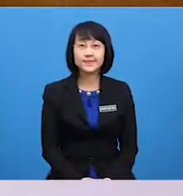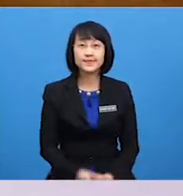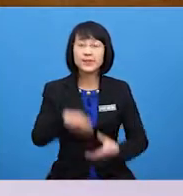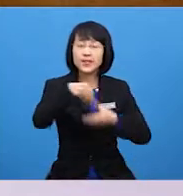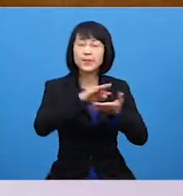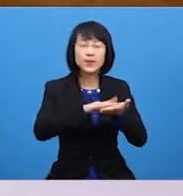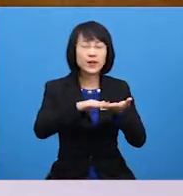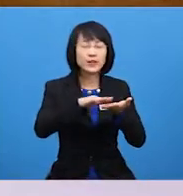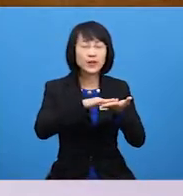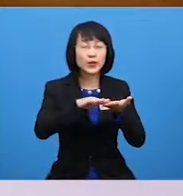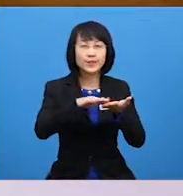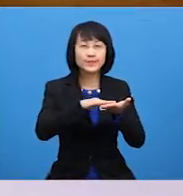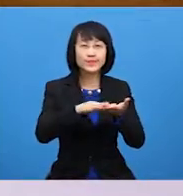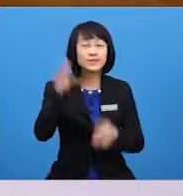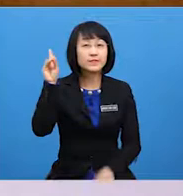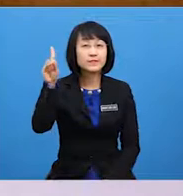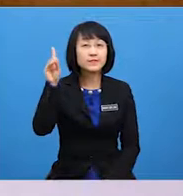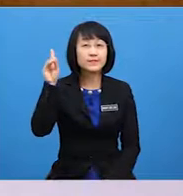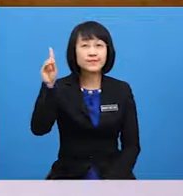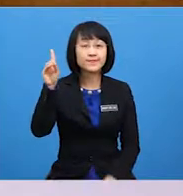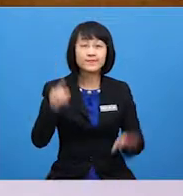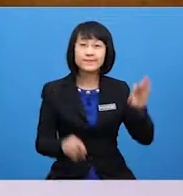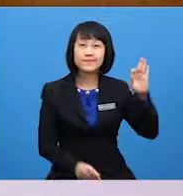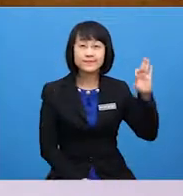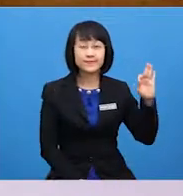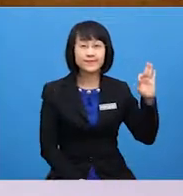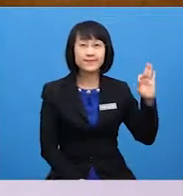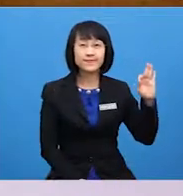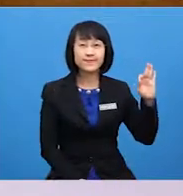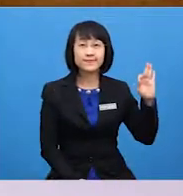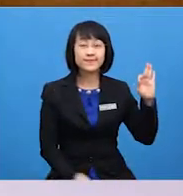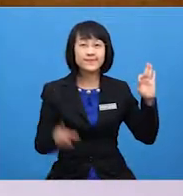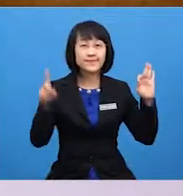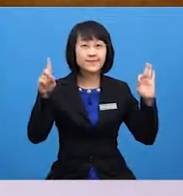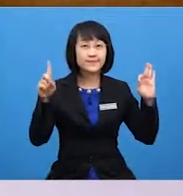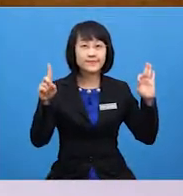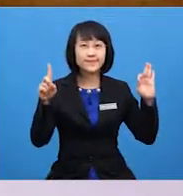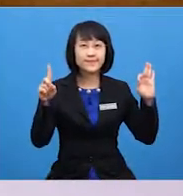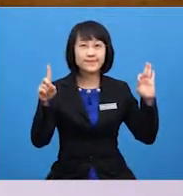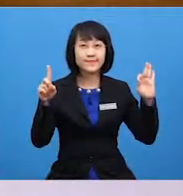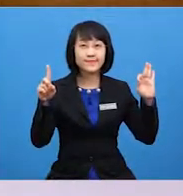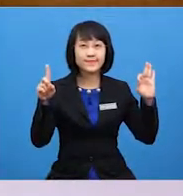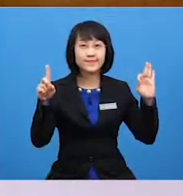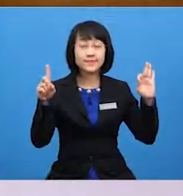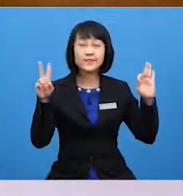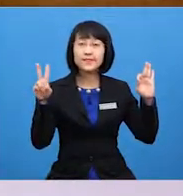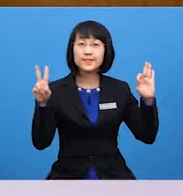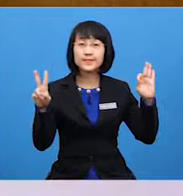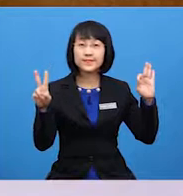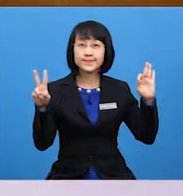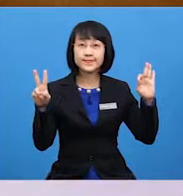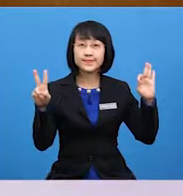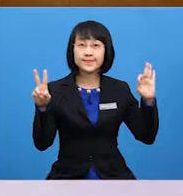braille code The dots for letter F Is One Two